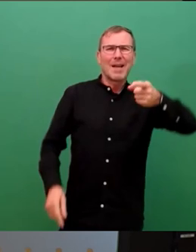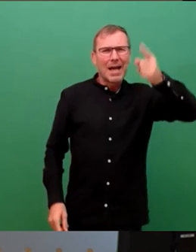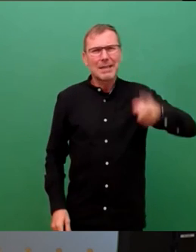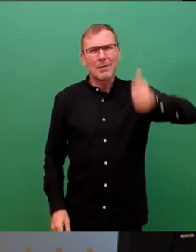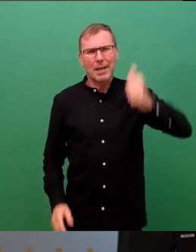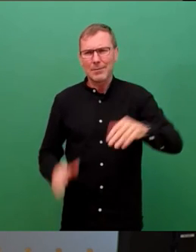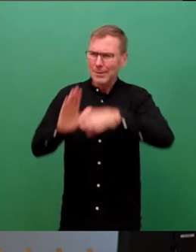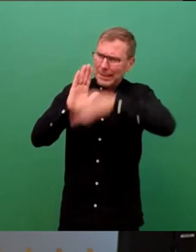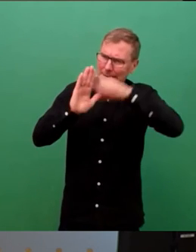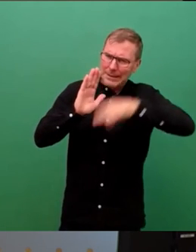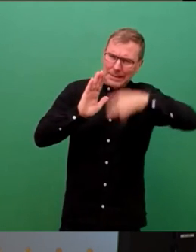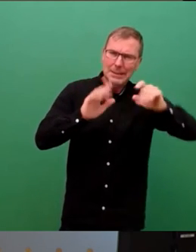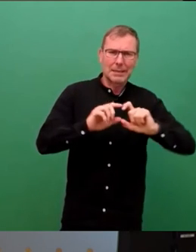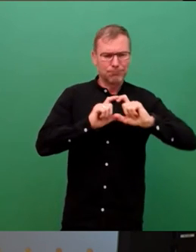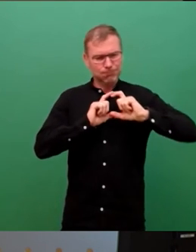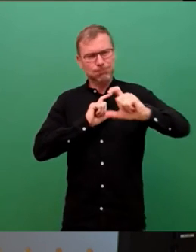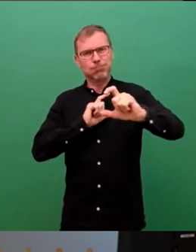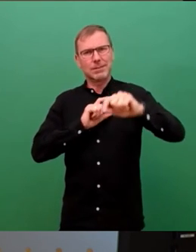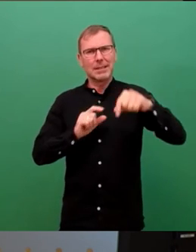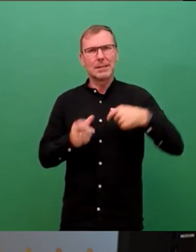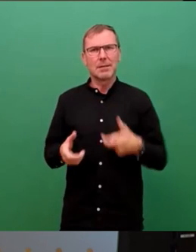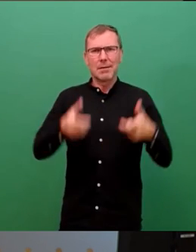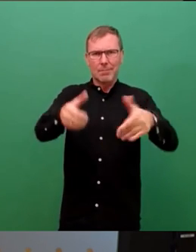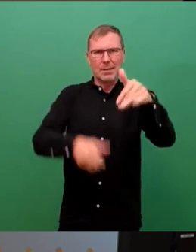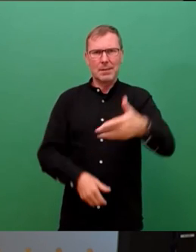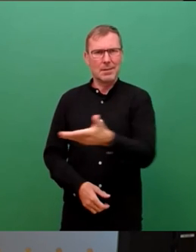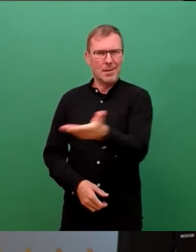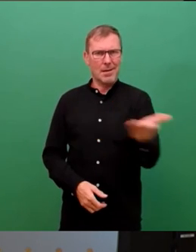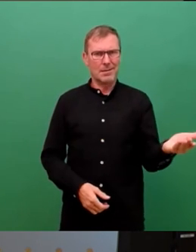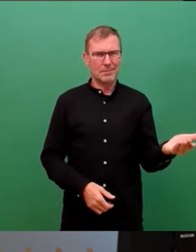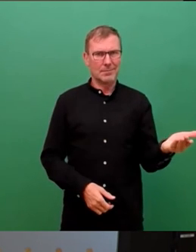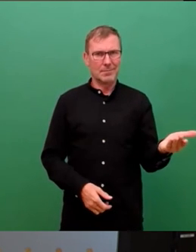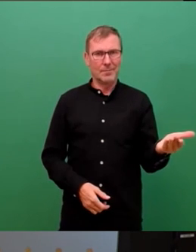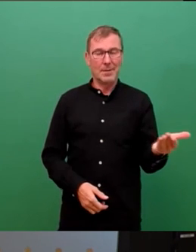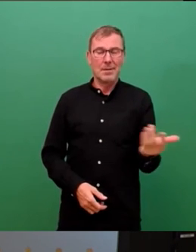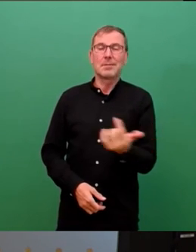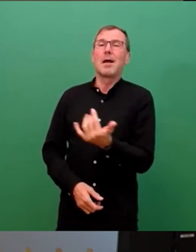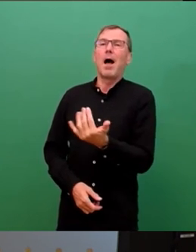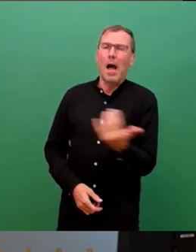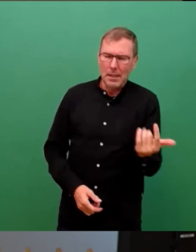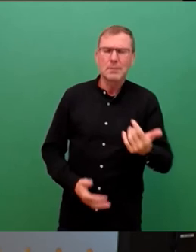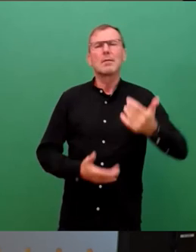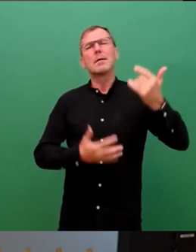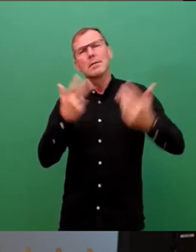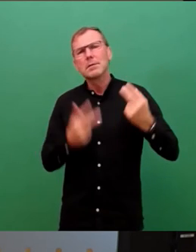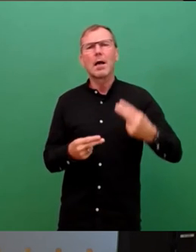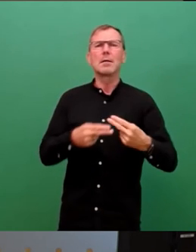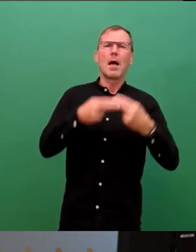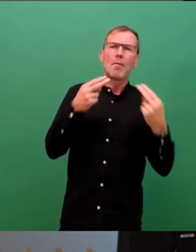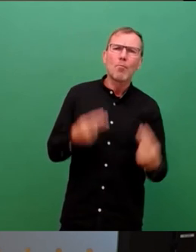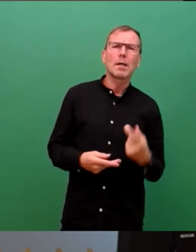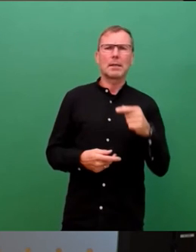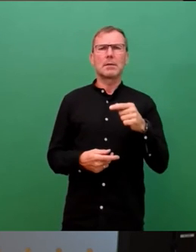umfassend Werk, welches Ihnen jetzt vorliegt. Selbstverständlich ist einiges an Zahlen und Projekten sicherlich